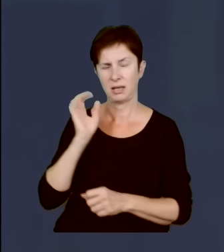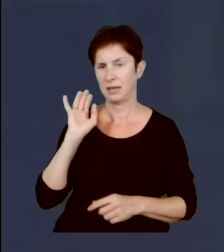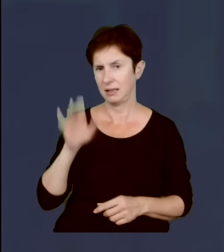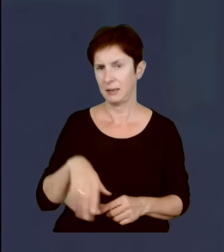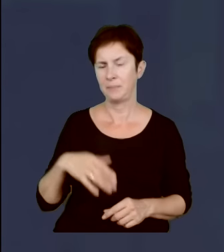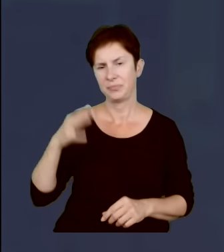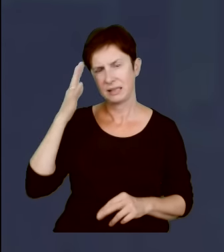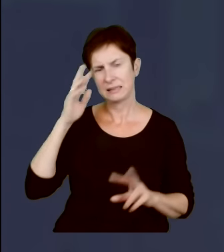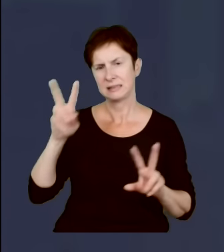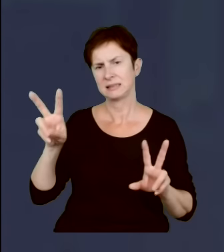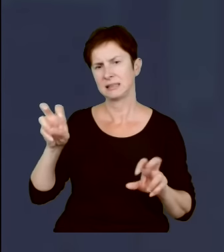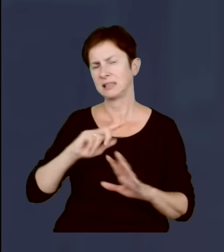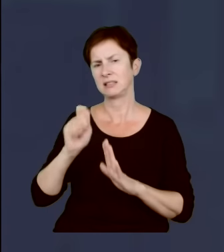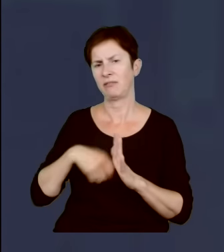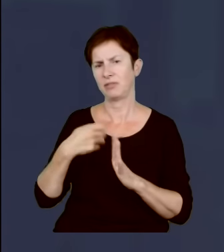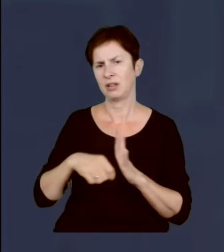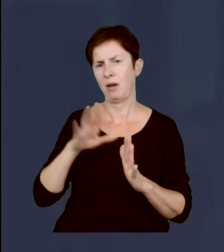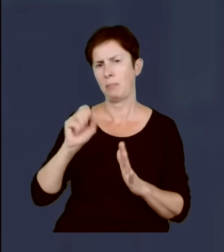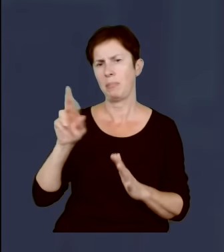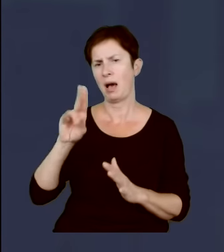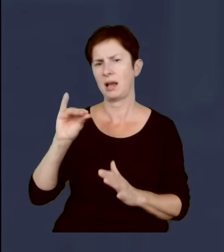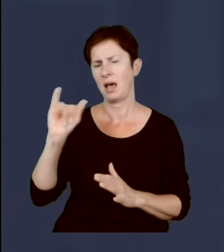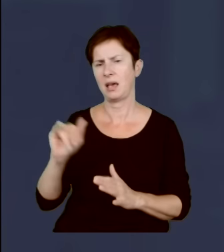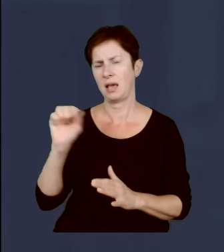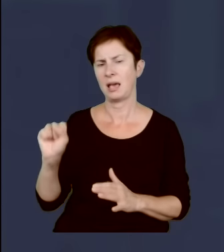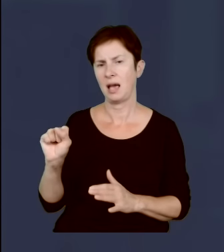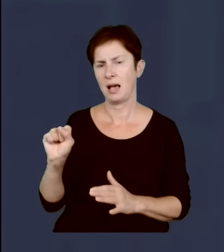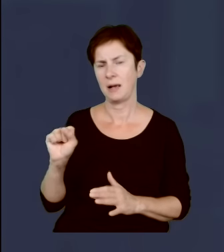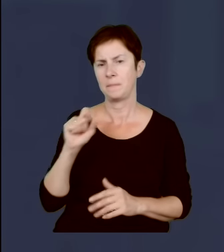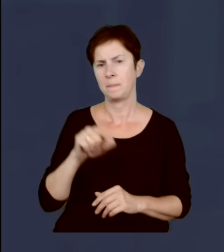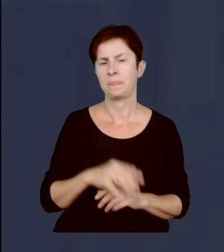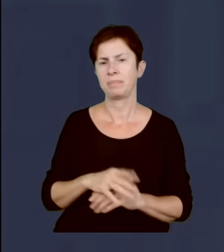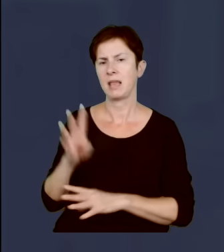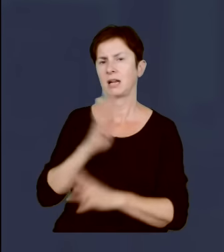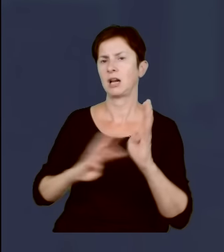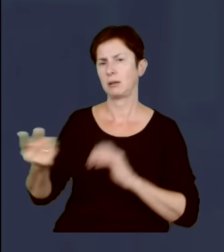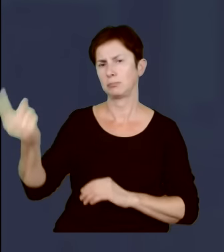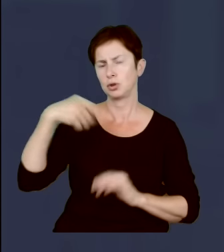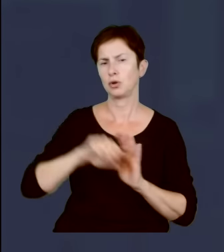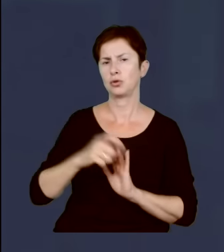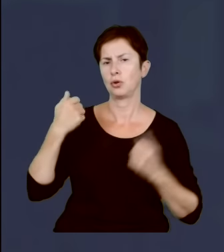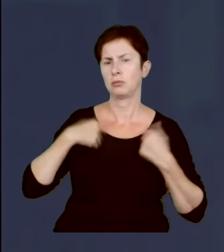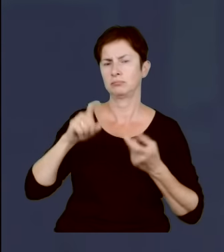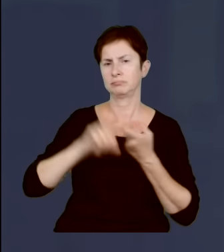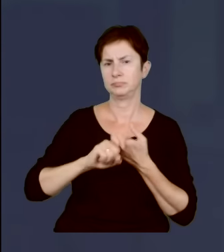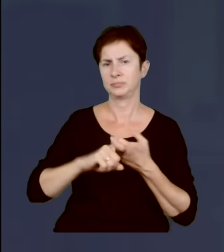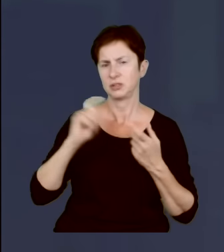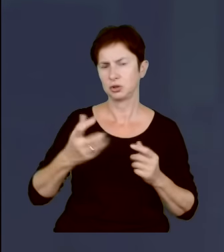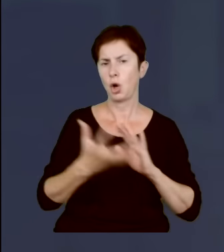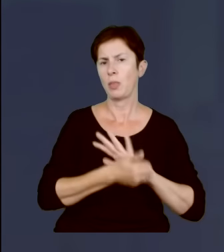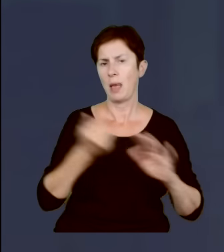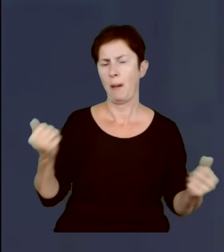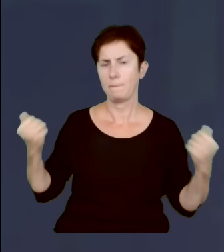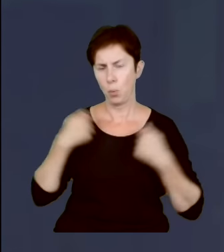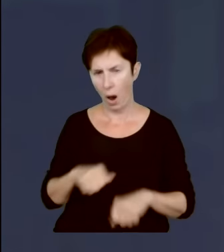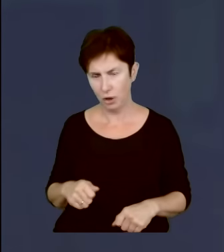cytat z jednego z filmów Barei, kiedy to przychodzi klient do szatniarza, chce odebrać płaszcz, który